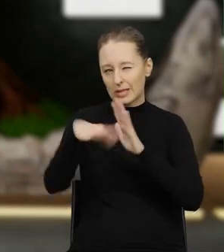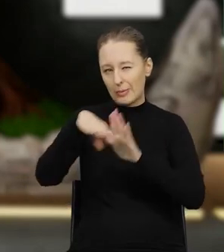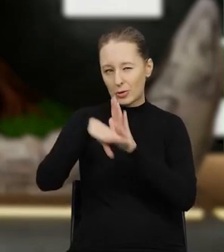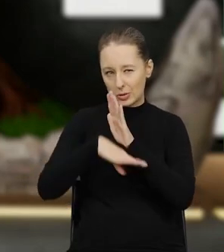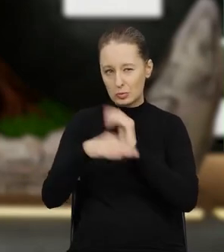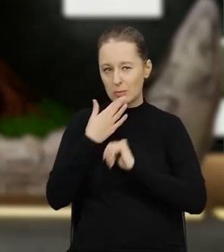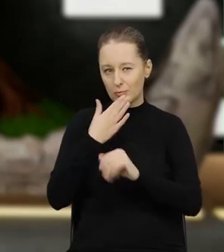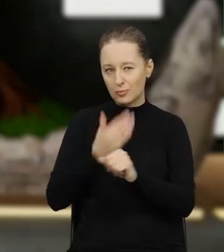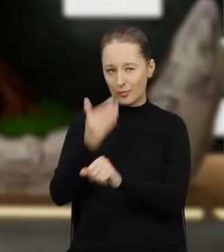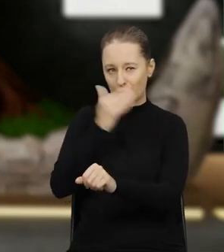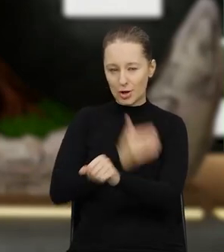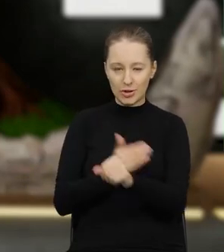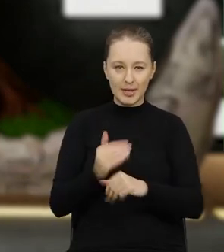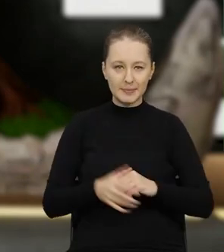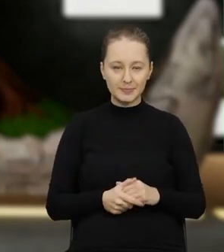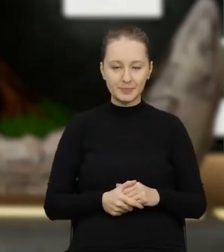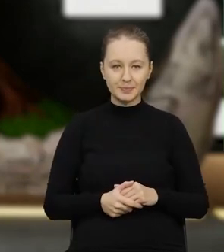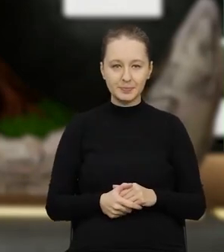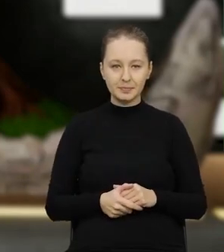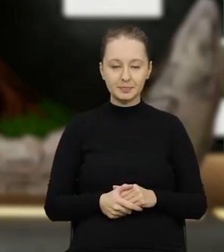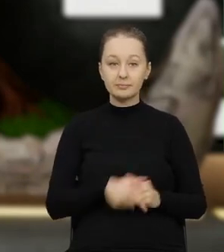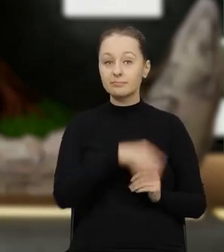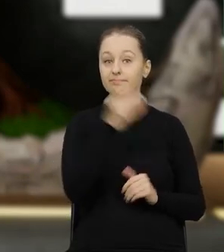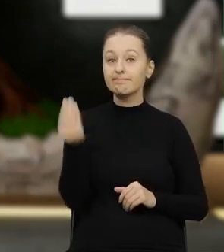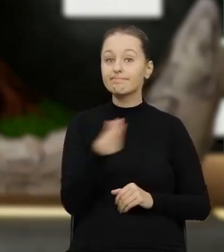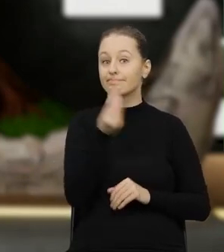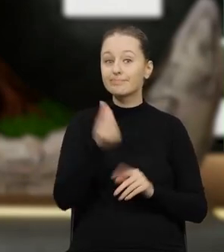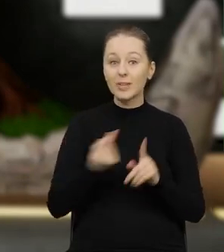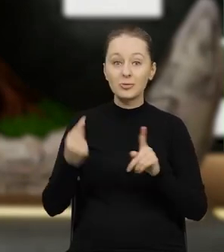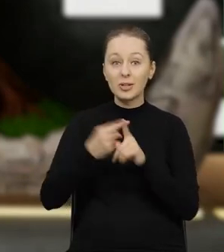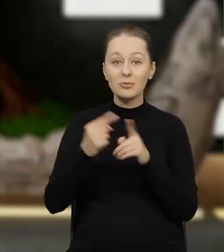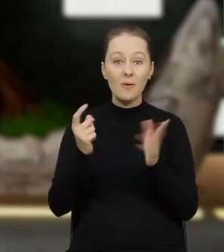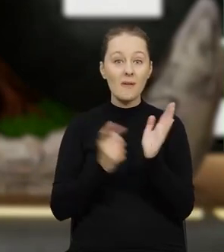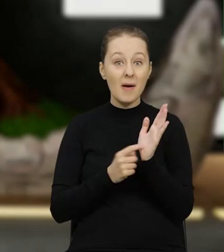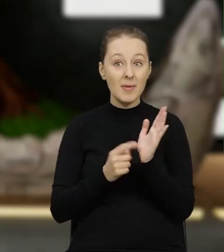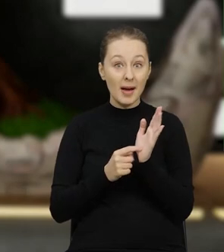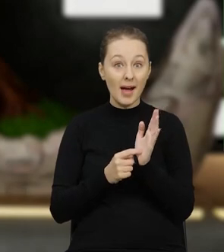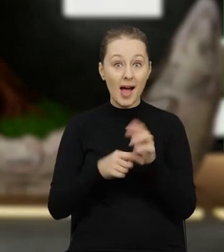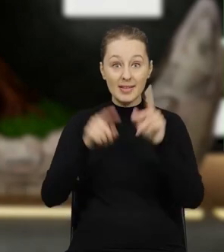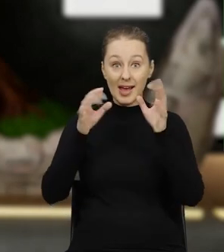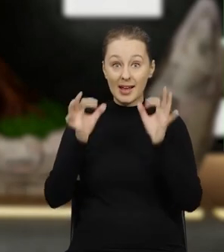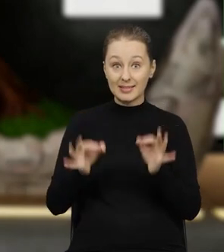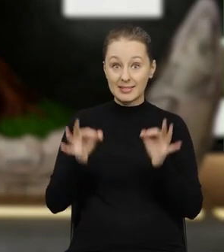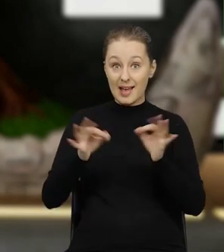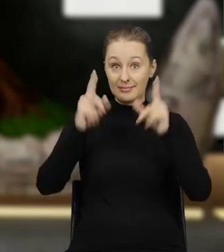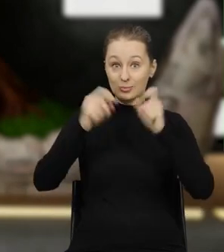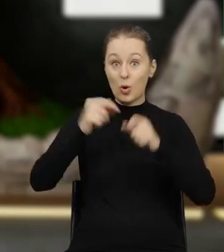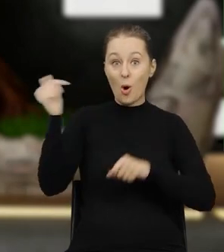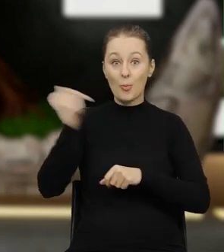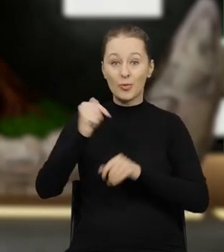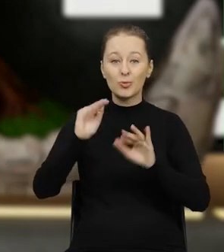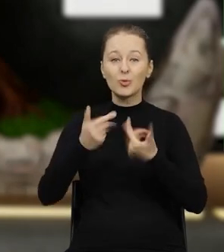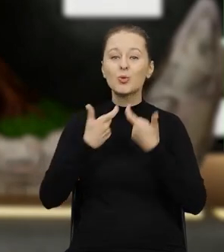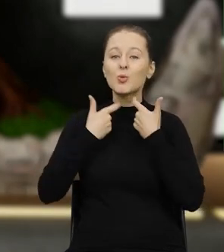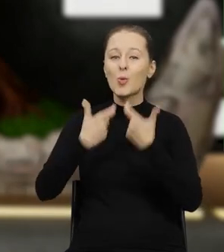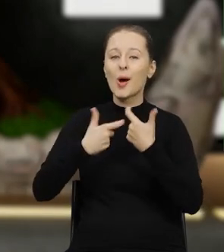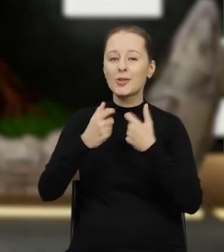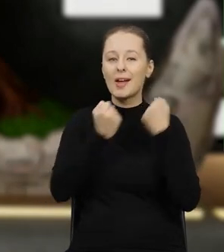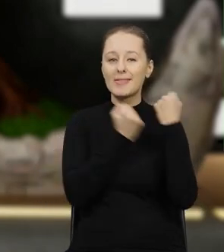prostszej procedurze, o której mówiłam wcześniej. No i dodatkowy jeszcze wymóg, który wszedł w życie w tym roku, to jest